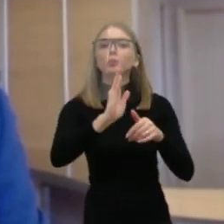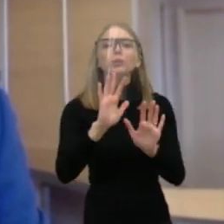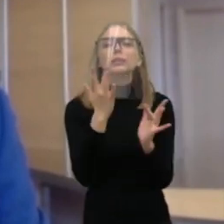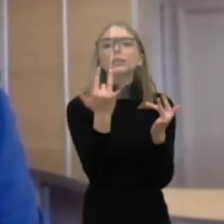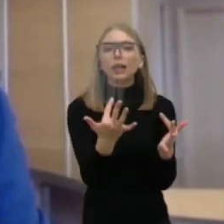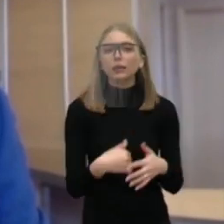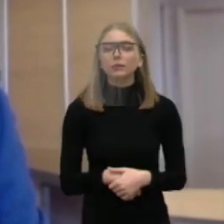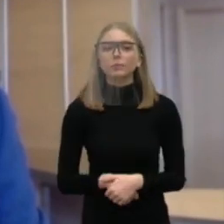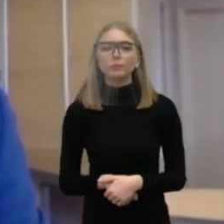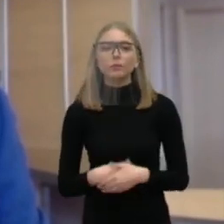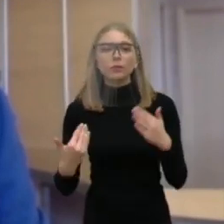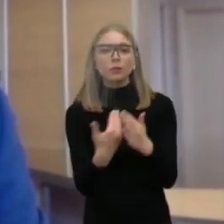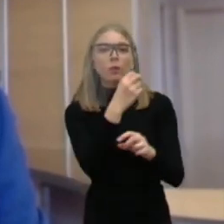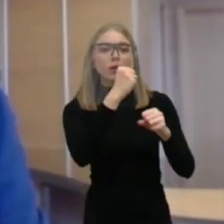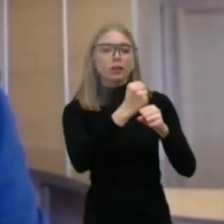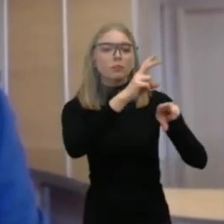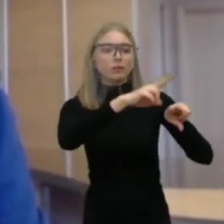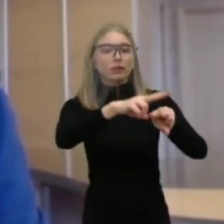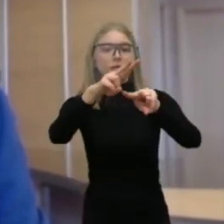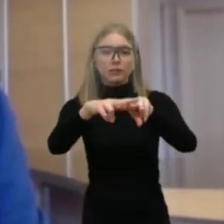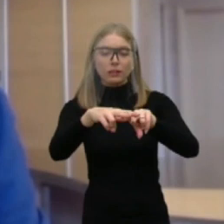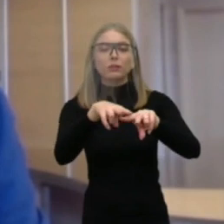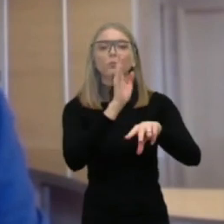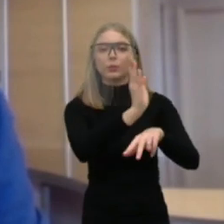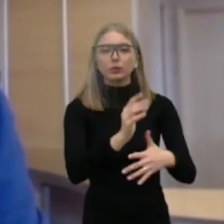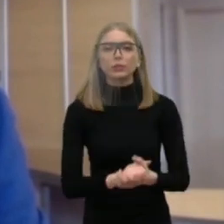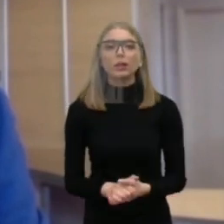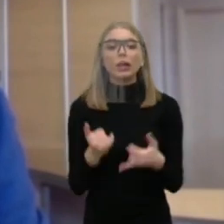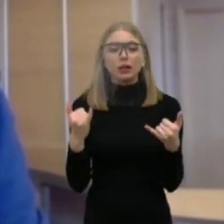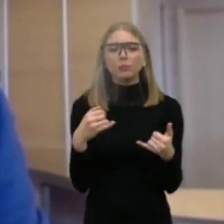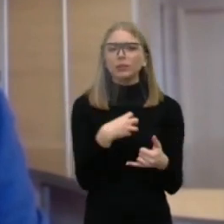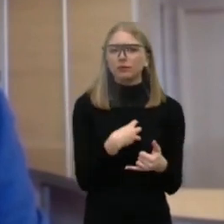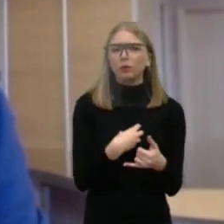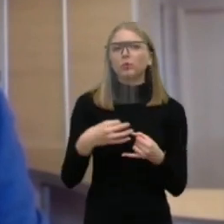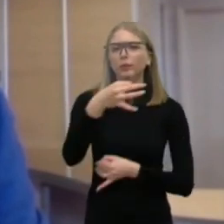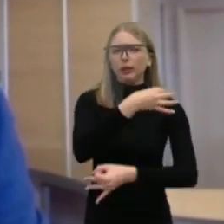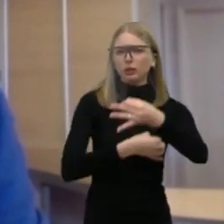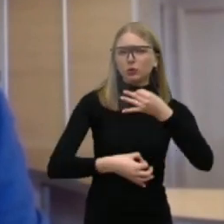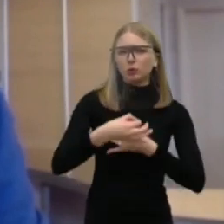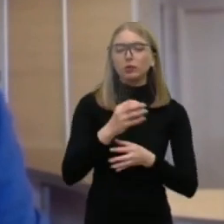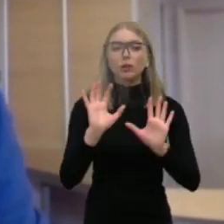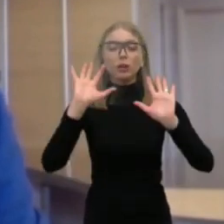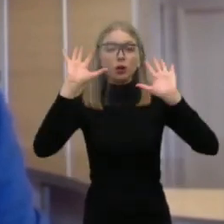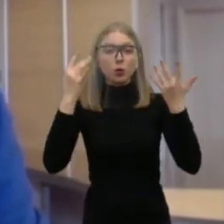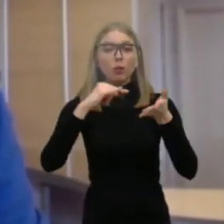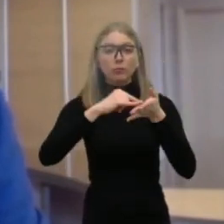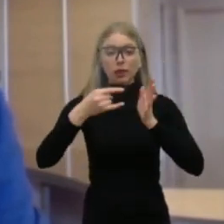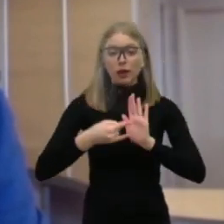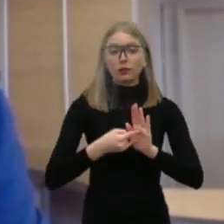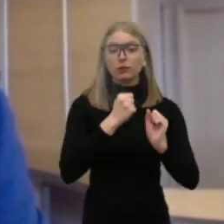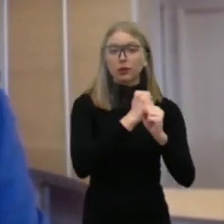Taip, kad šiuo metu yra ta diskusija ir man atrodo, jeigu mes sklandžiai sukonsoliduosime